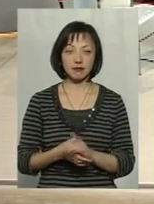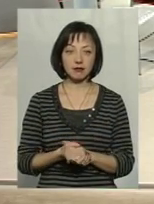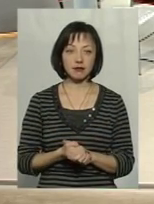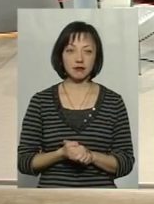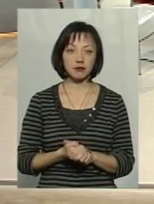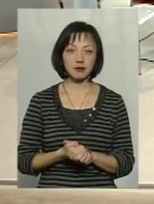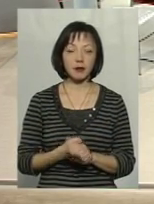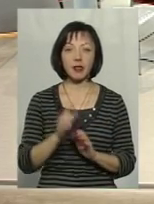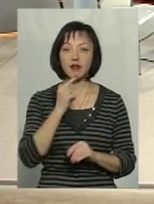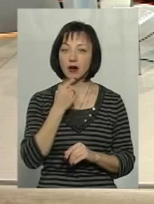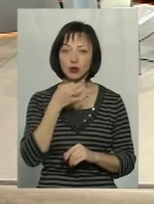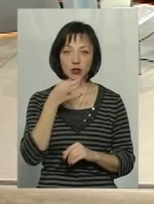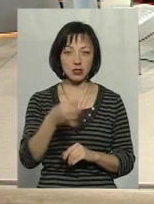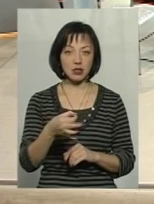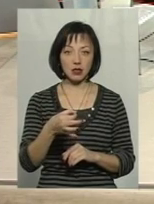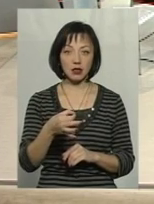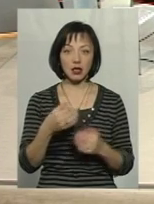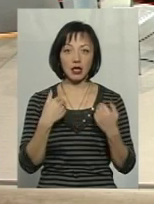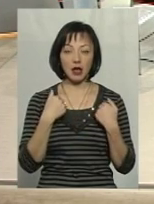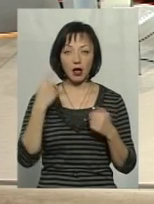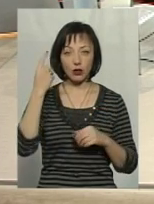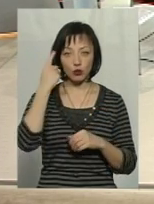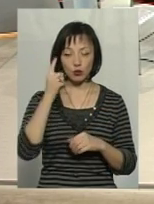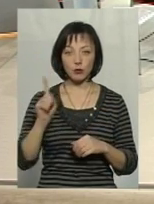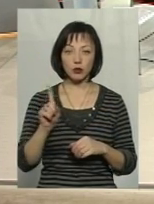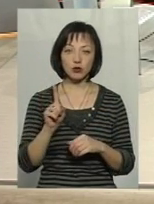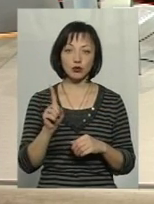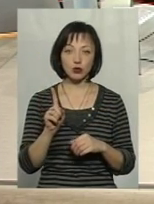Тут важко сказати. Ну, я думаю, що...